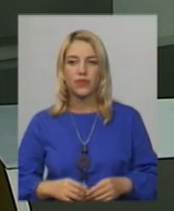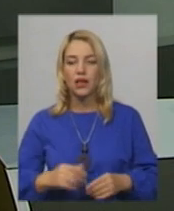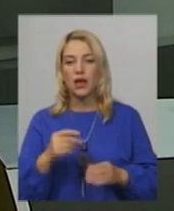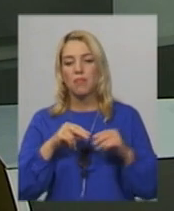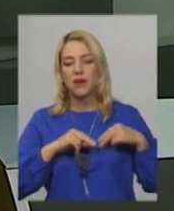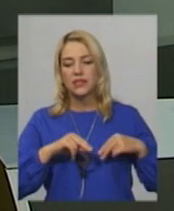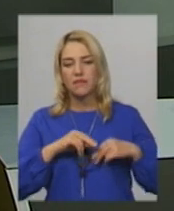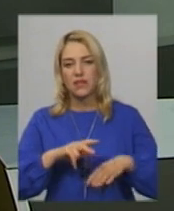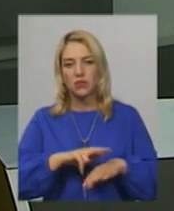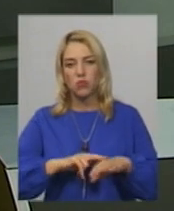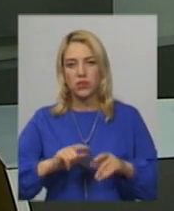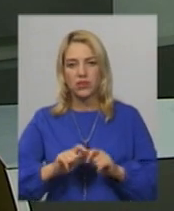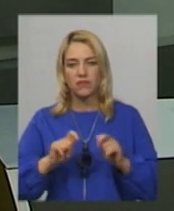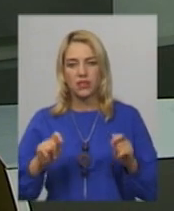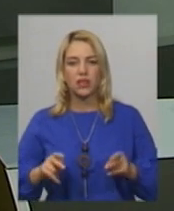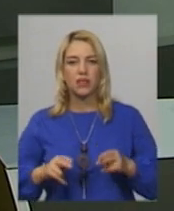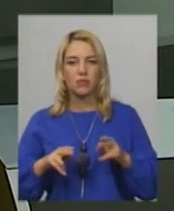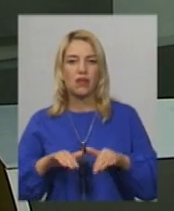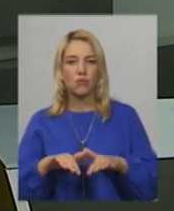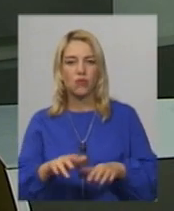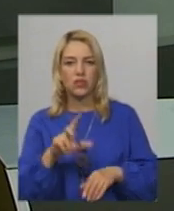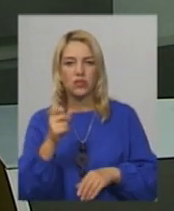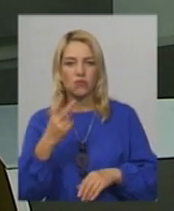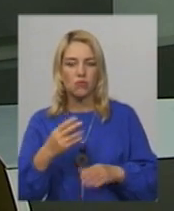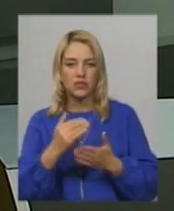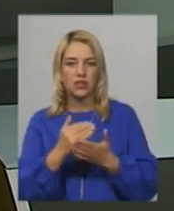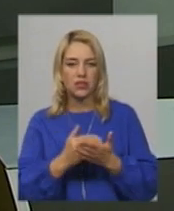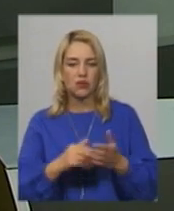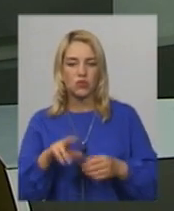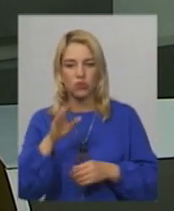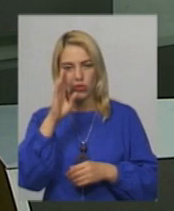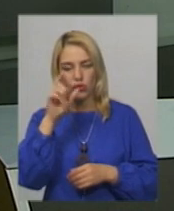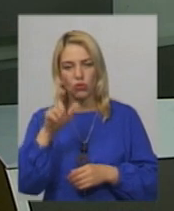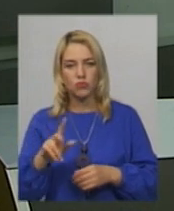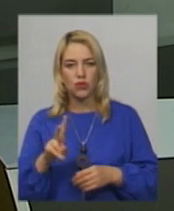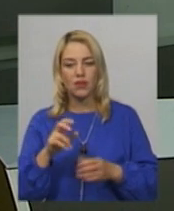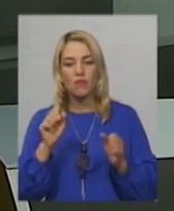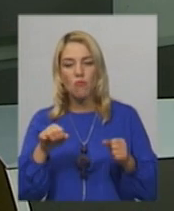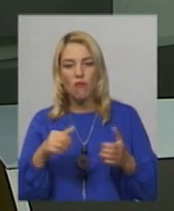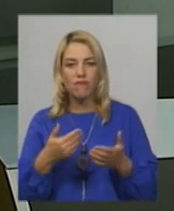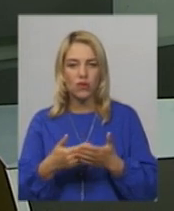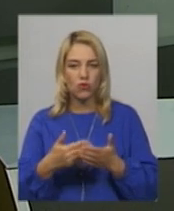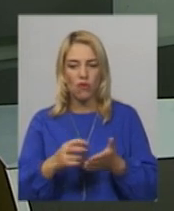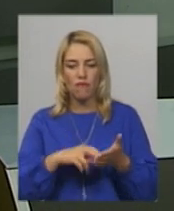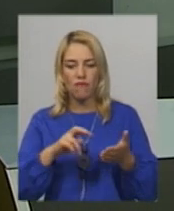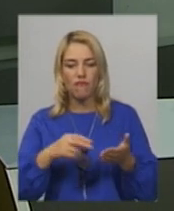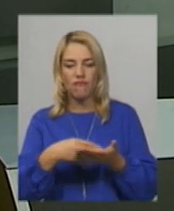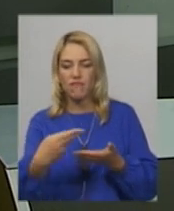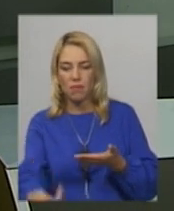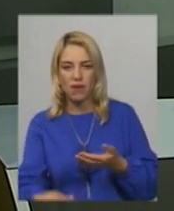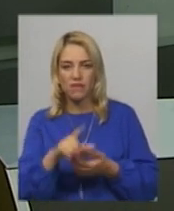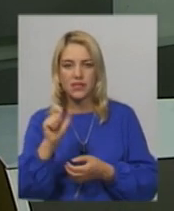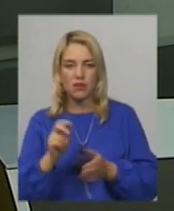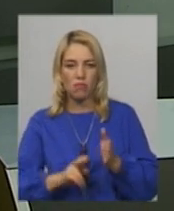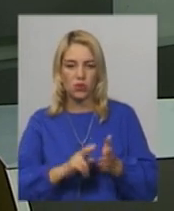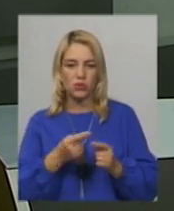Працівники поліції відкрили кримінальне провадження за двома статтями щодо хлопчика, який, ймовірно, випав з поїзда. Про це повідомила